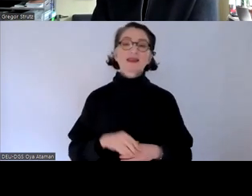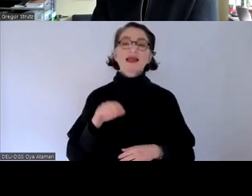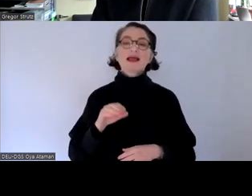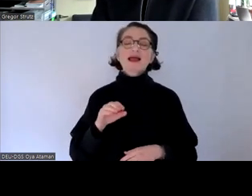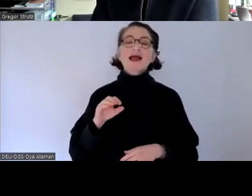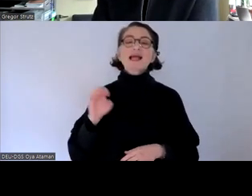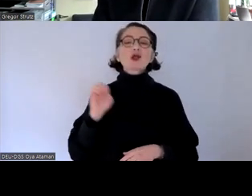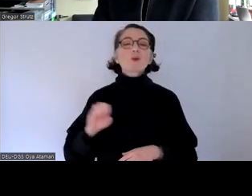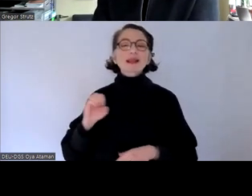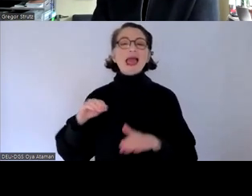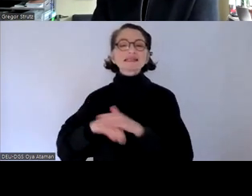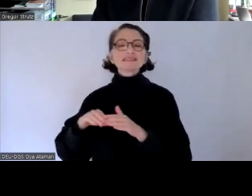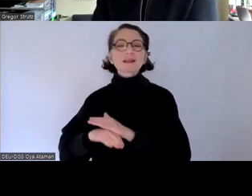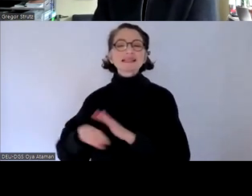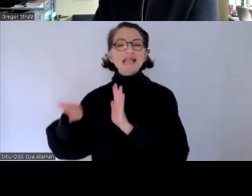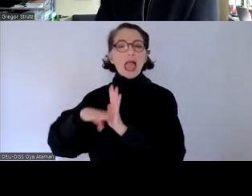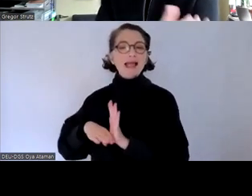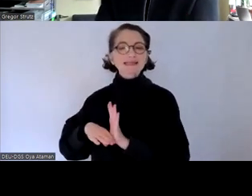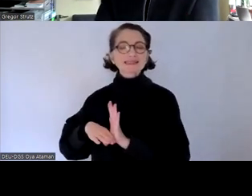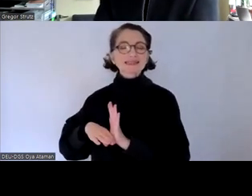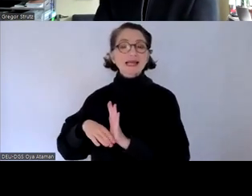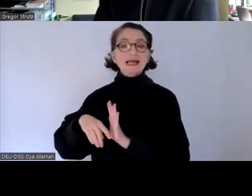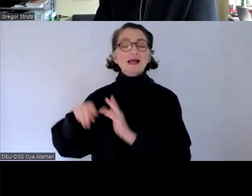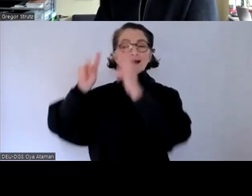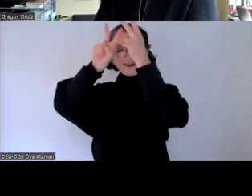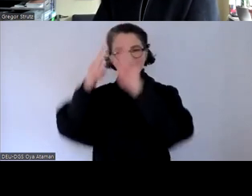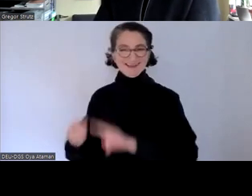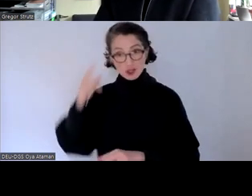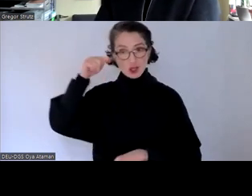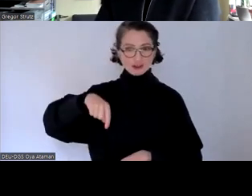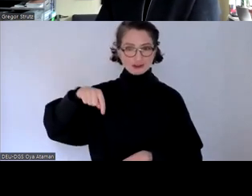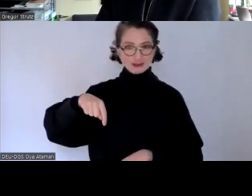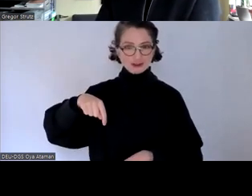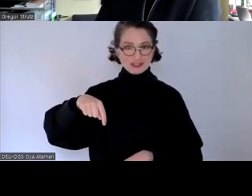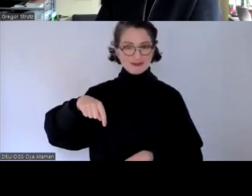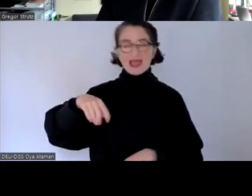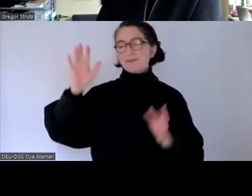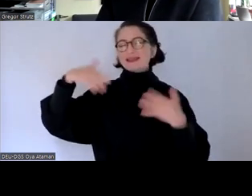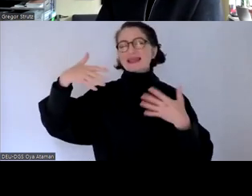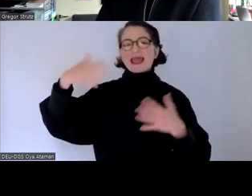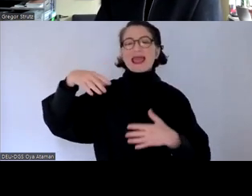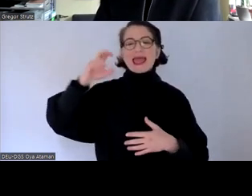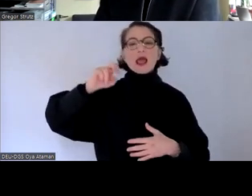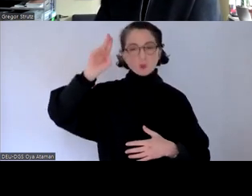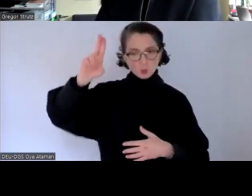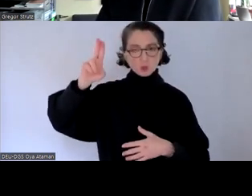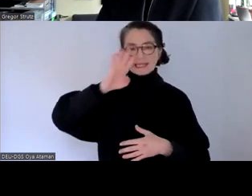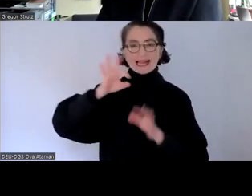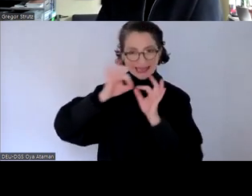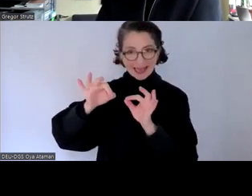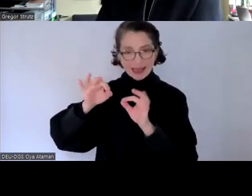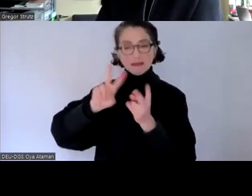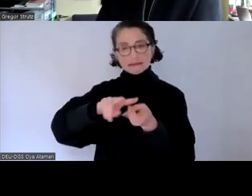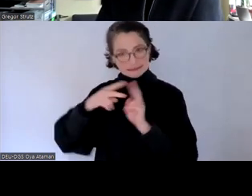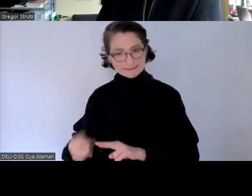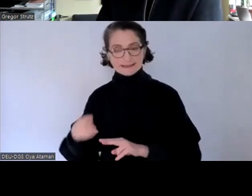accessibilities act in quasi in deutsches recht oder nee also die eu richtlinie der noch genau in deutsches recht übersetzt